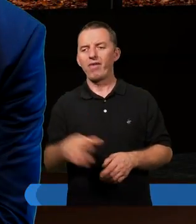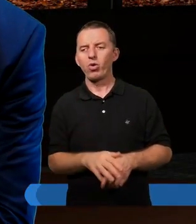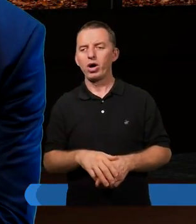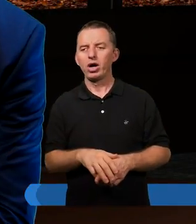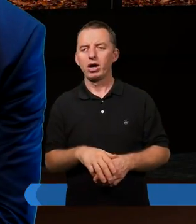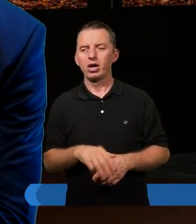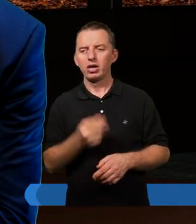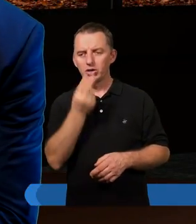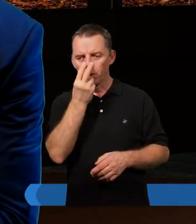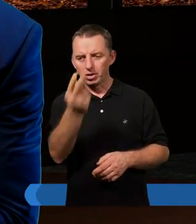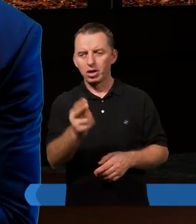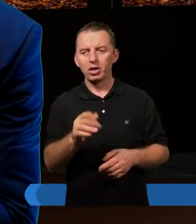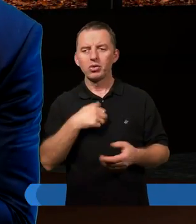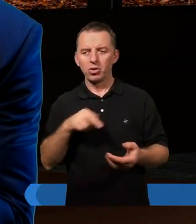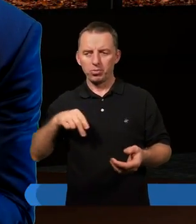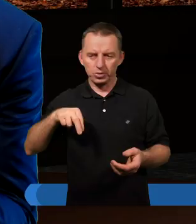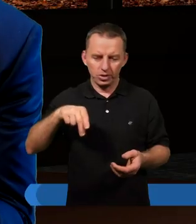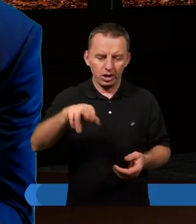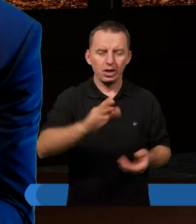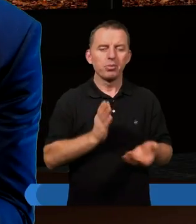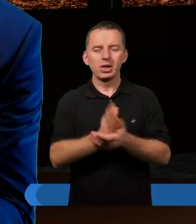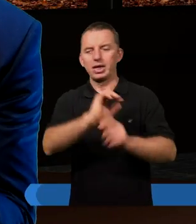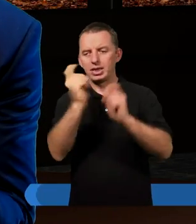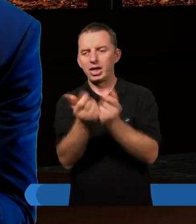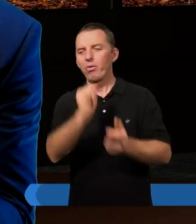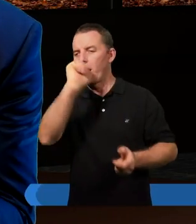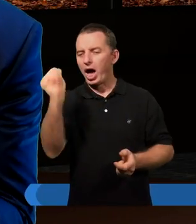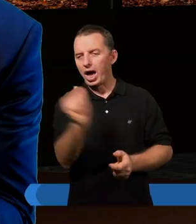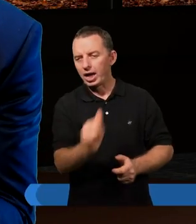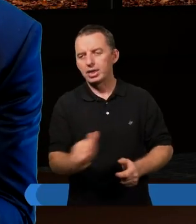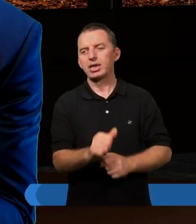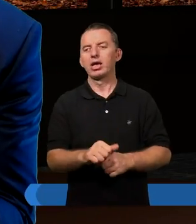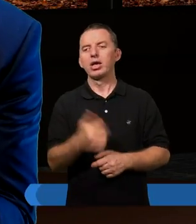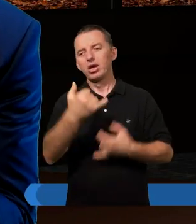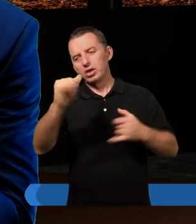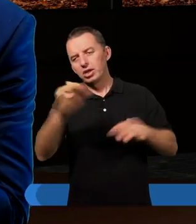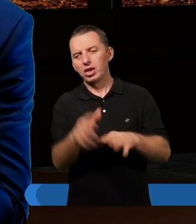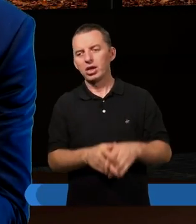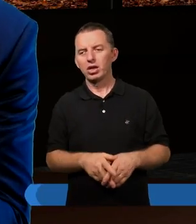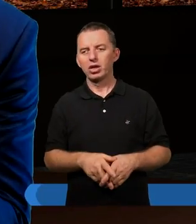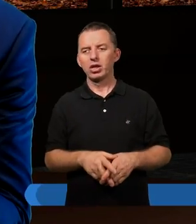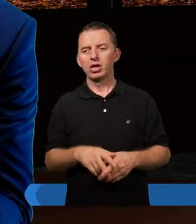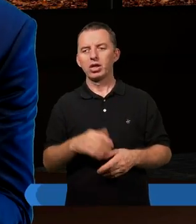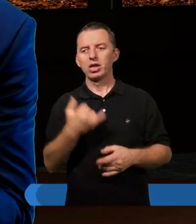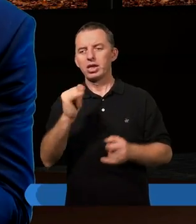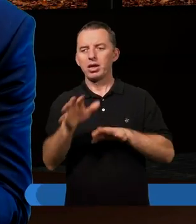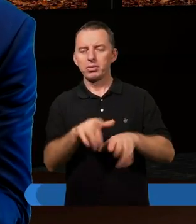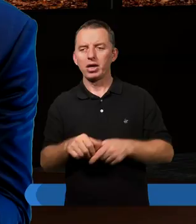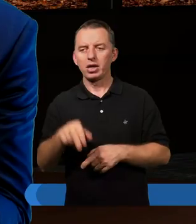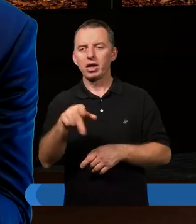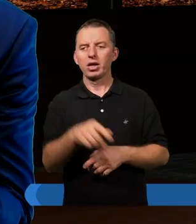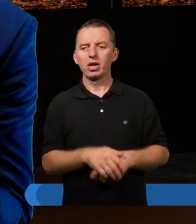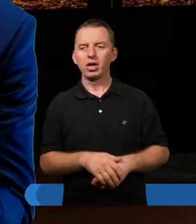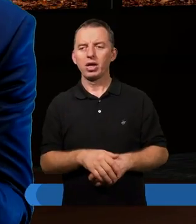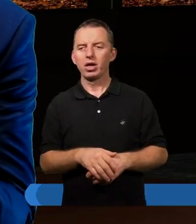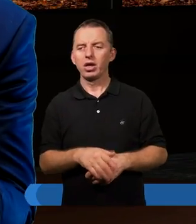zobaczcie, najpierw przeszedł przez całą Azję, przez pierwszą podróż misyjną, potem była druga podróż misyjna, gdzie apostoł Paweł